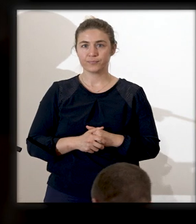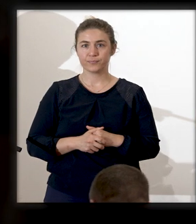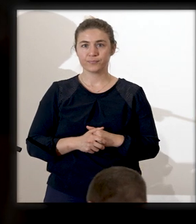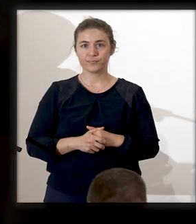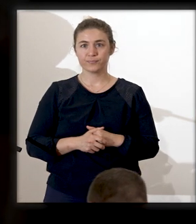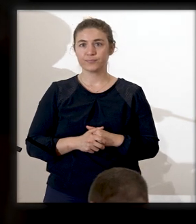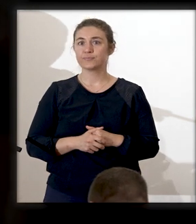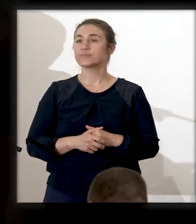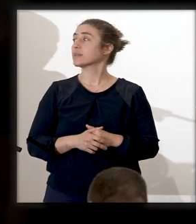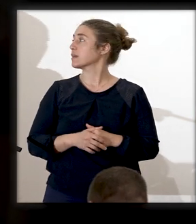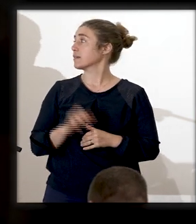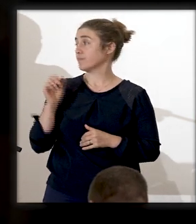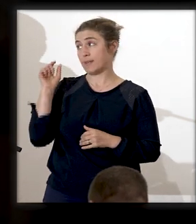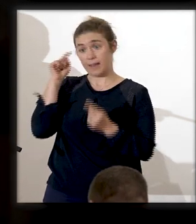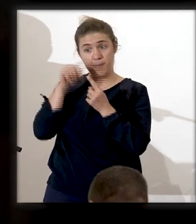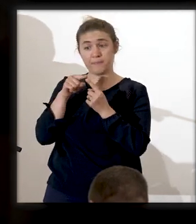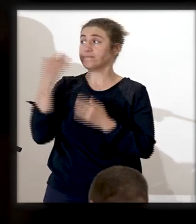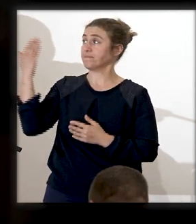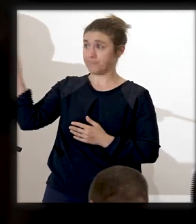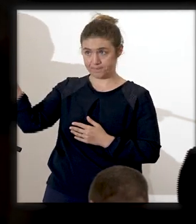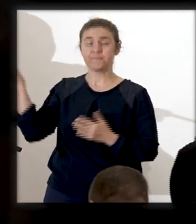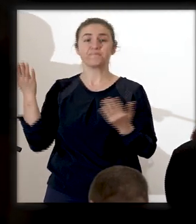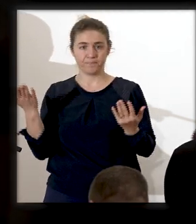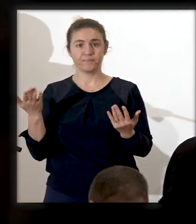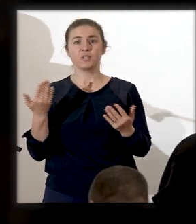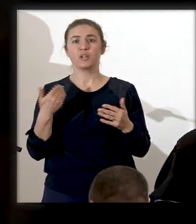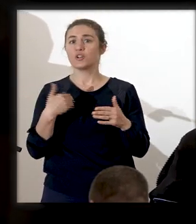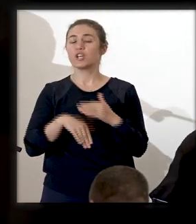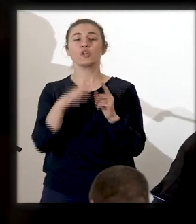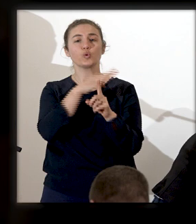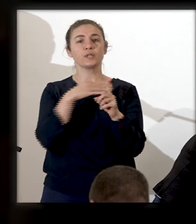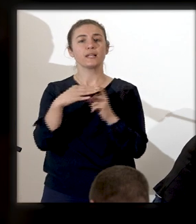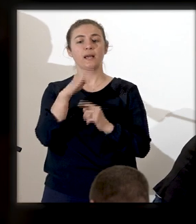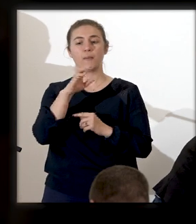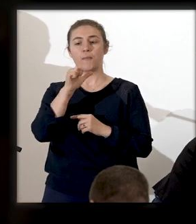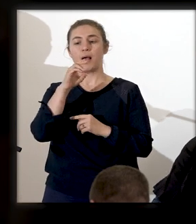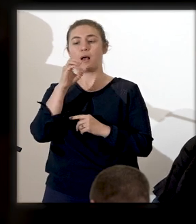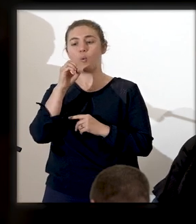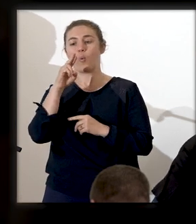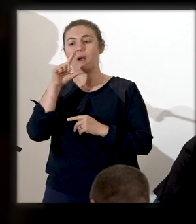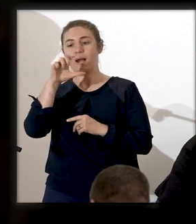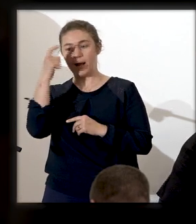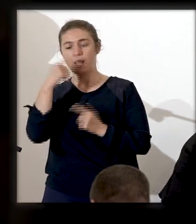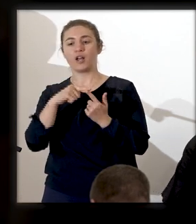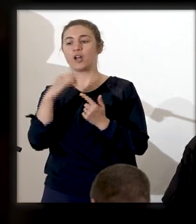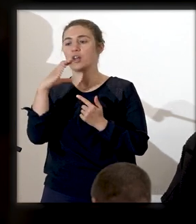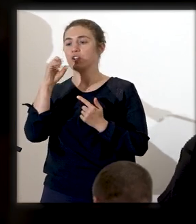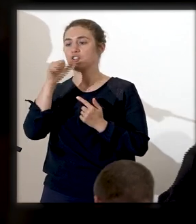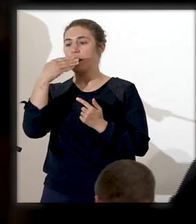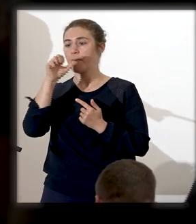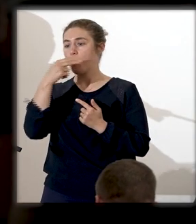Parlant de ce thème, dans les sociétés baoulées et tchamans, l'altérité